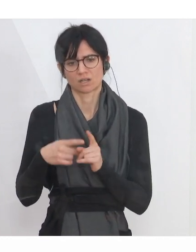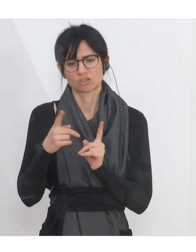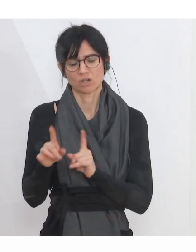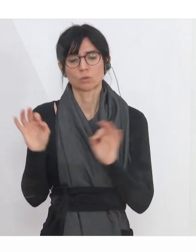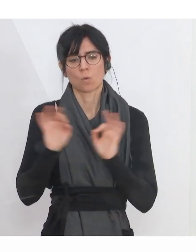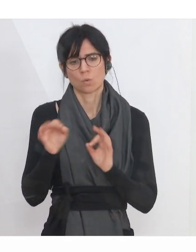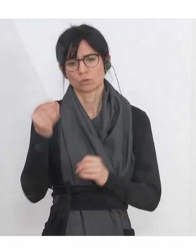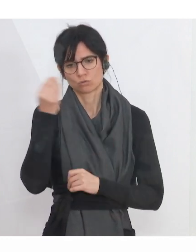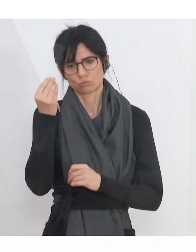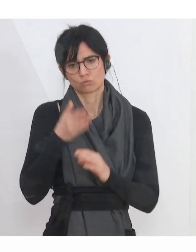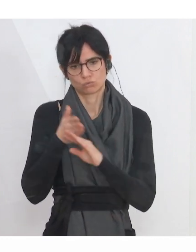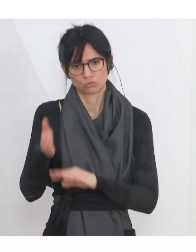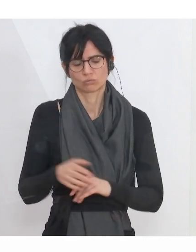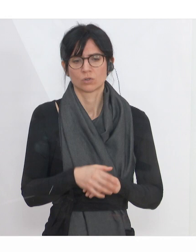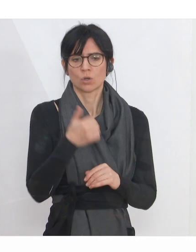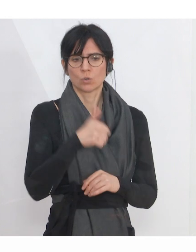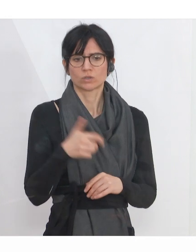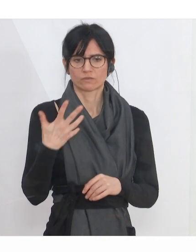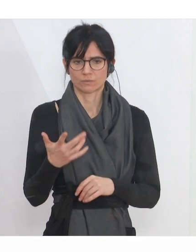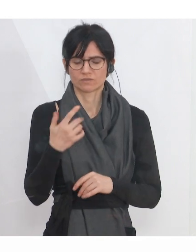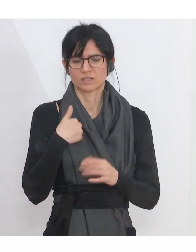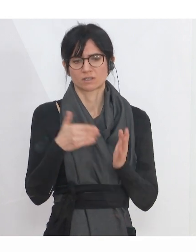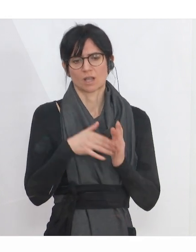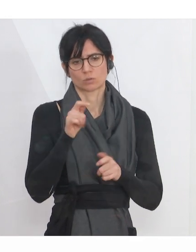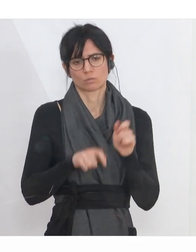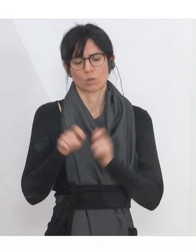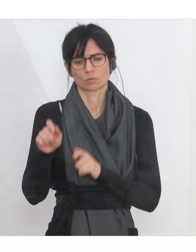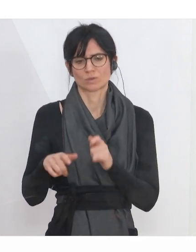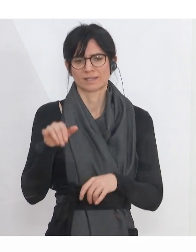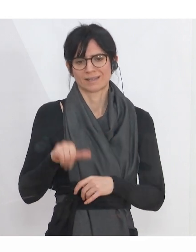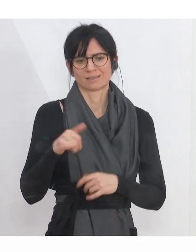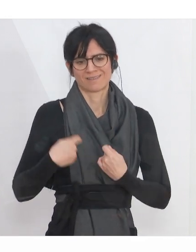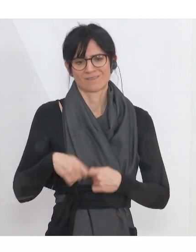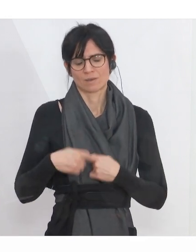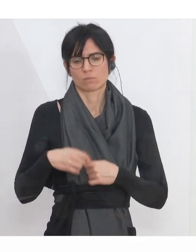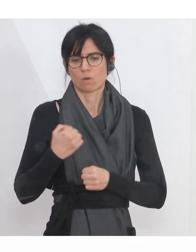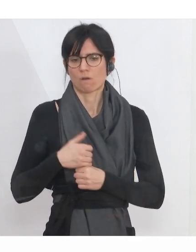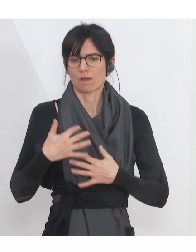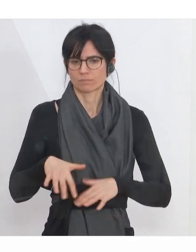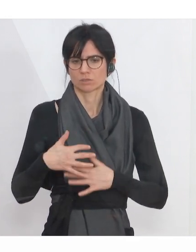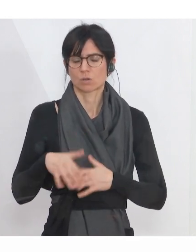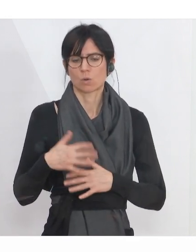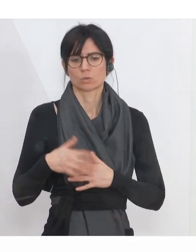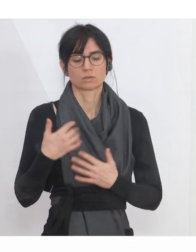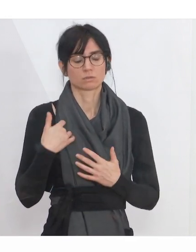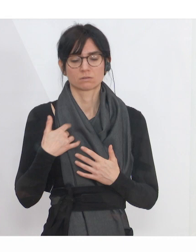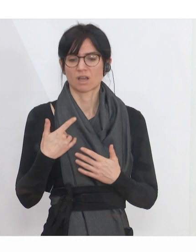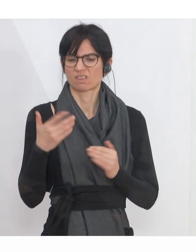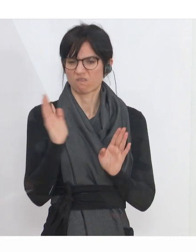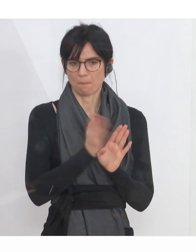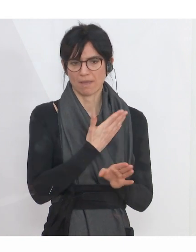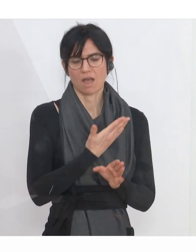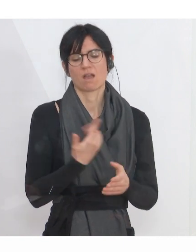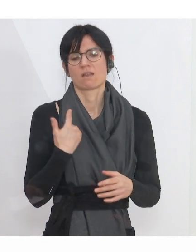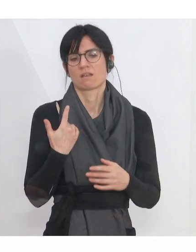sind. Es gab also 150.000 Personen knapp, die im Jänner und Februar die Arbeitslosigkeit verlassen haben, die Vormerkung